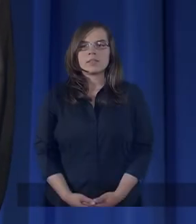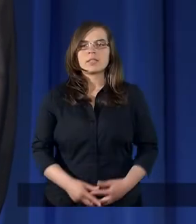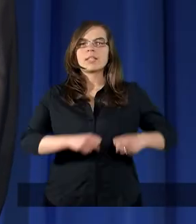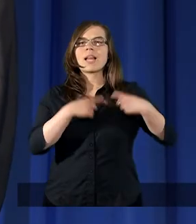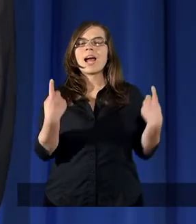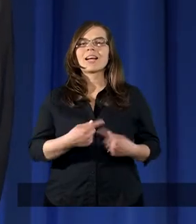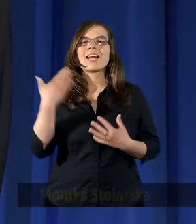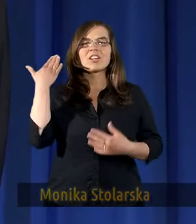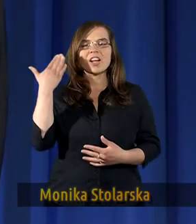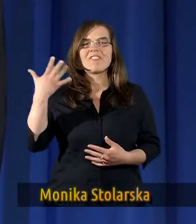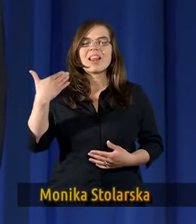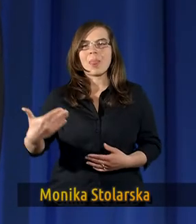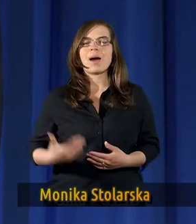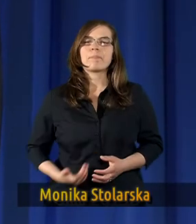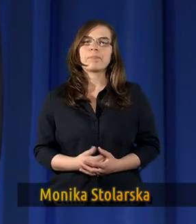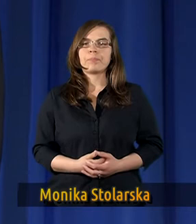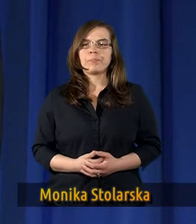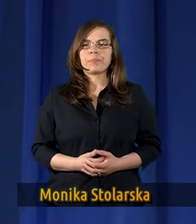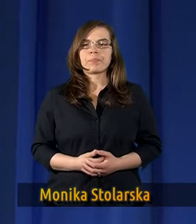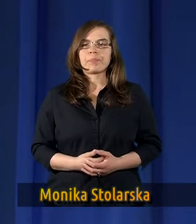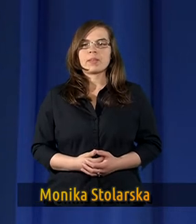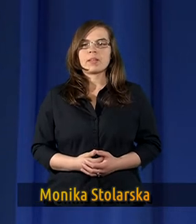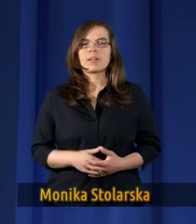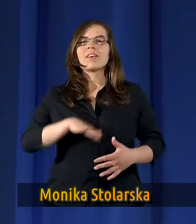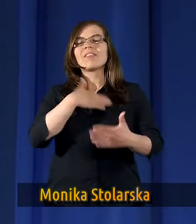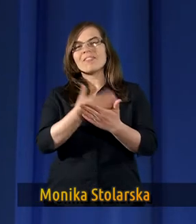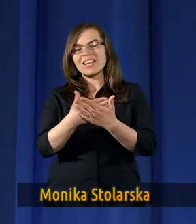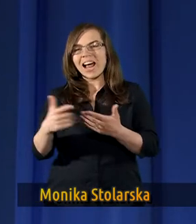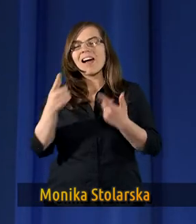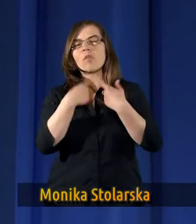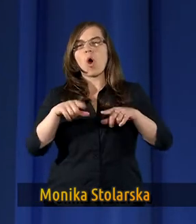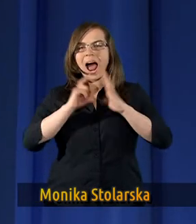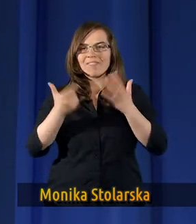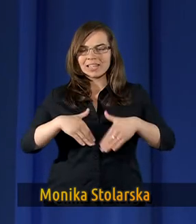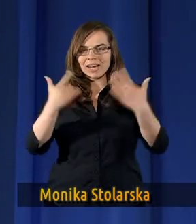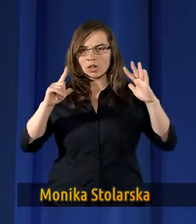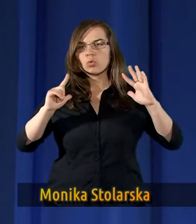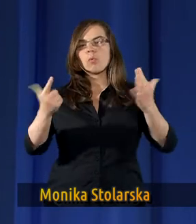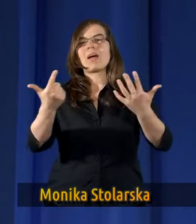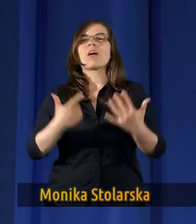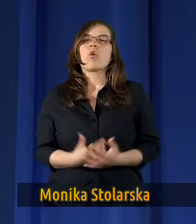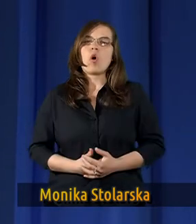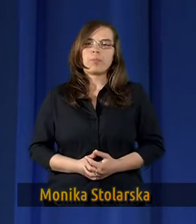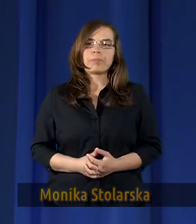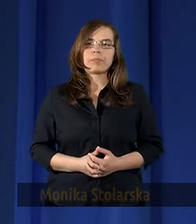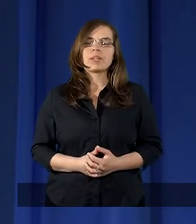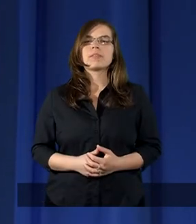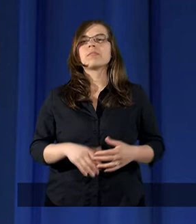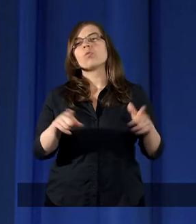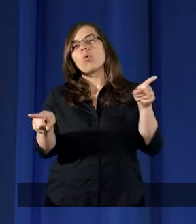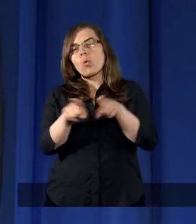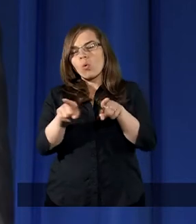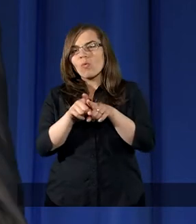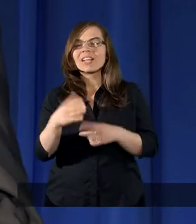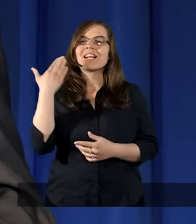Serdecznie witam wyznawców tego zboru. Serdecznie